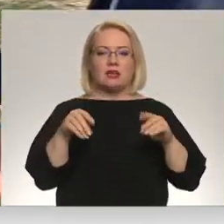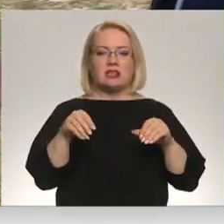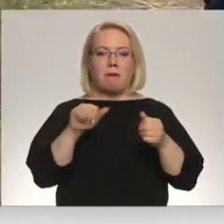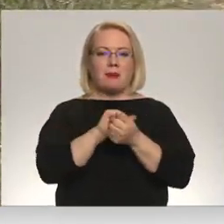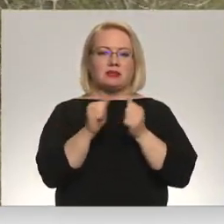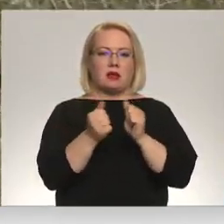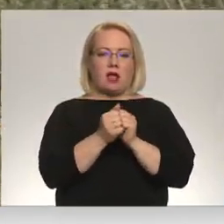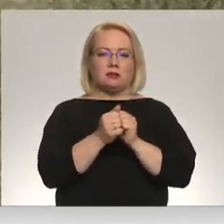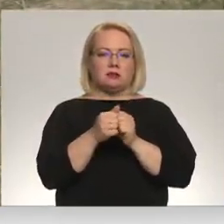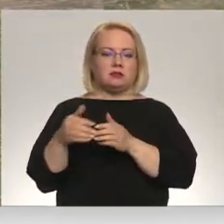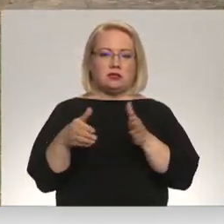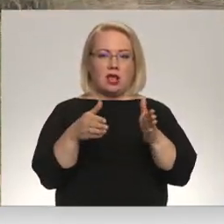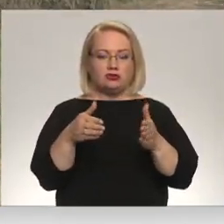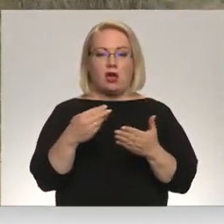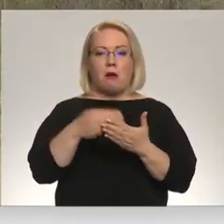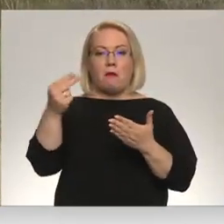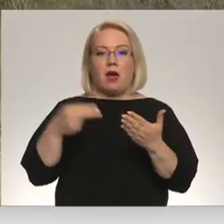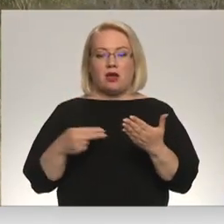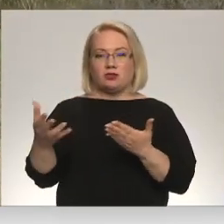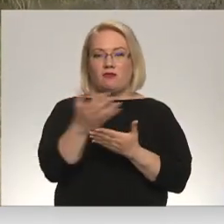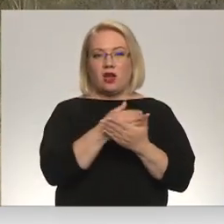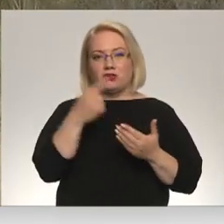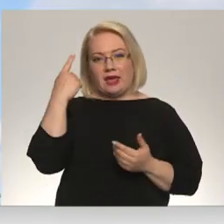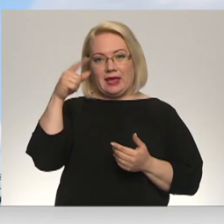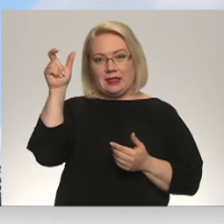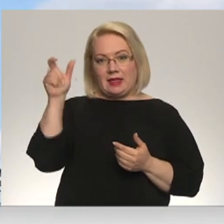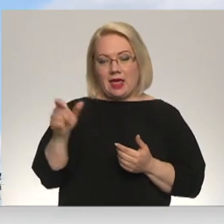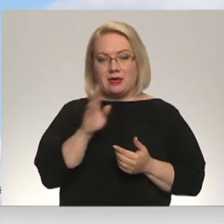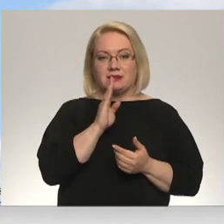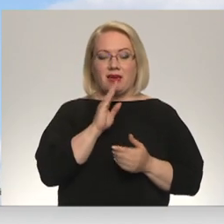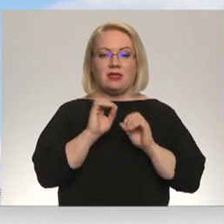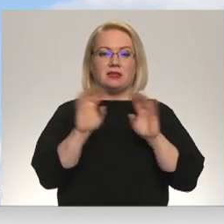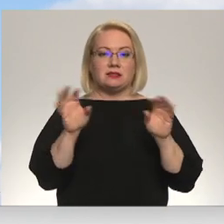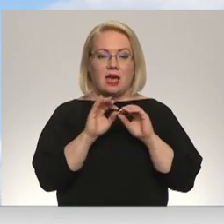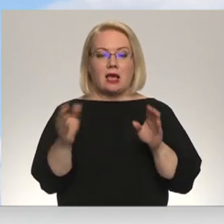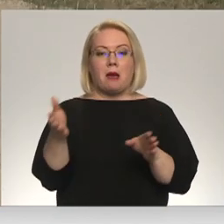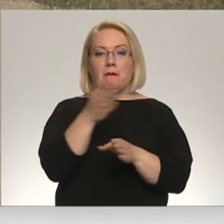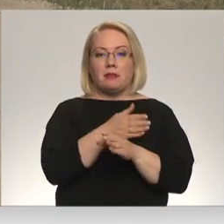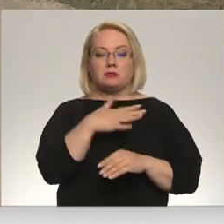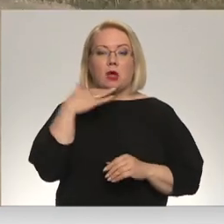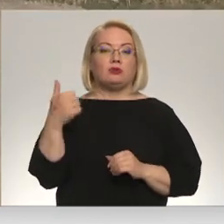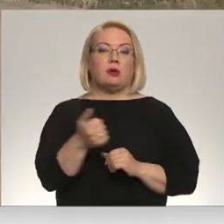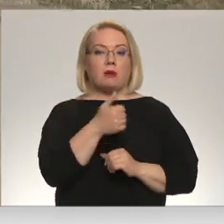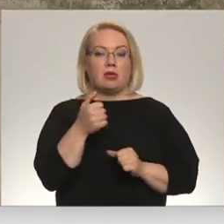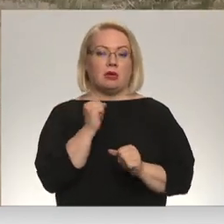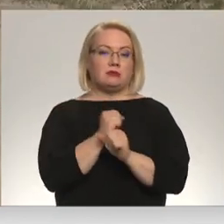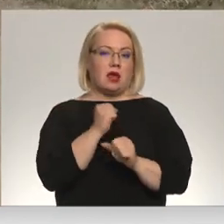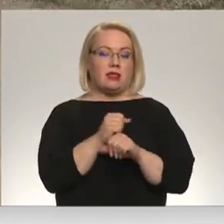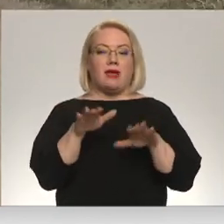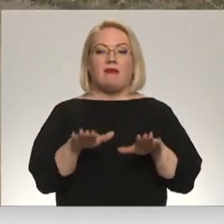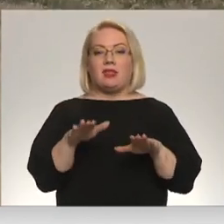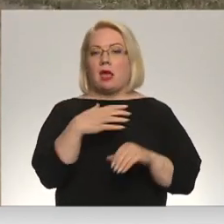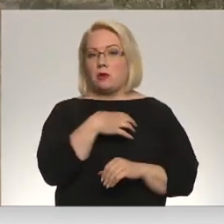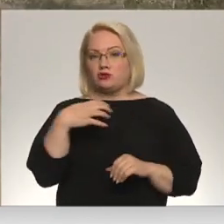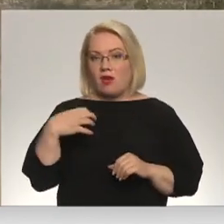ceļš. Pārakstu vākšanas iniciatore Lāsma Prande retēvē stāsta, ka viņa jau pirms vairākiem gadiem, strādājot vietējā